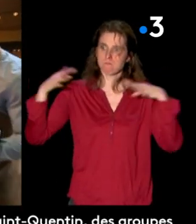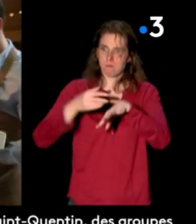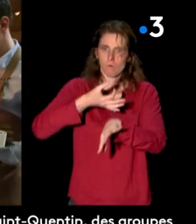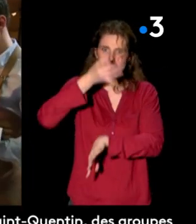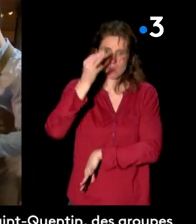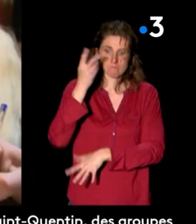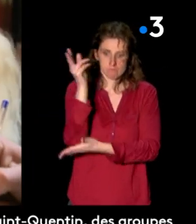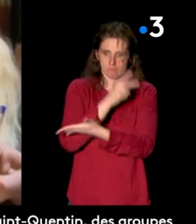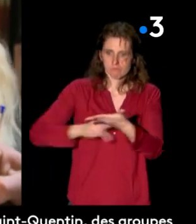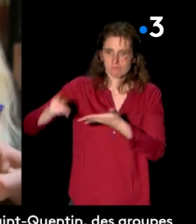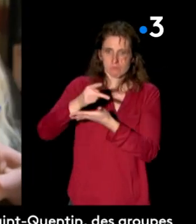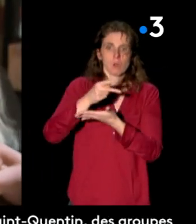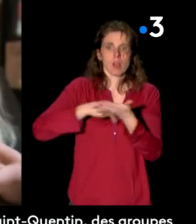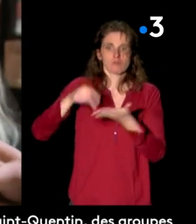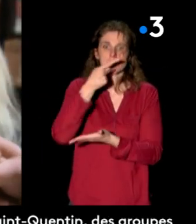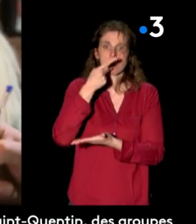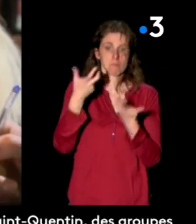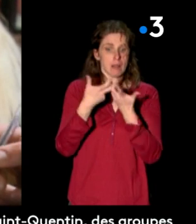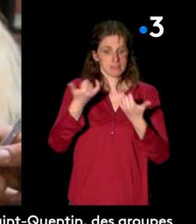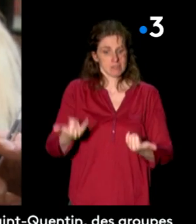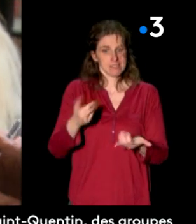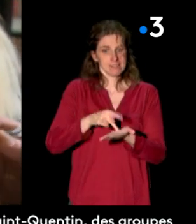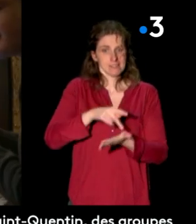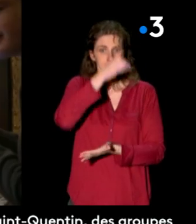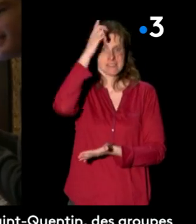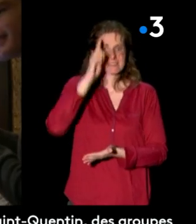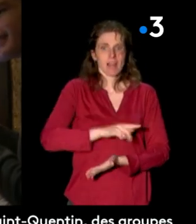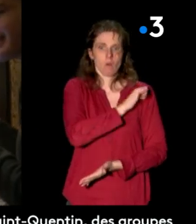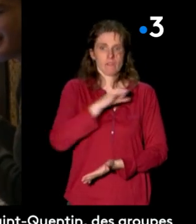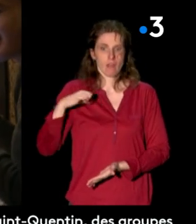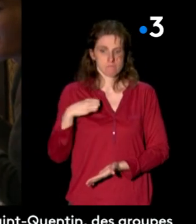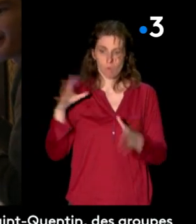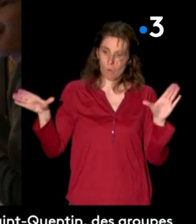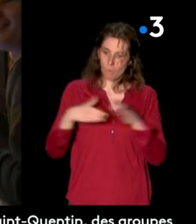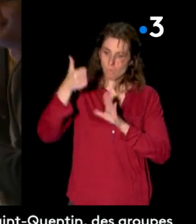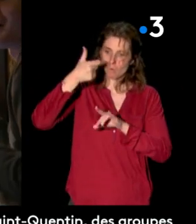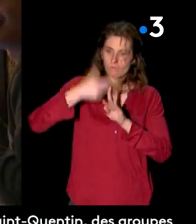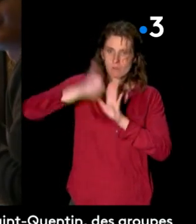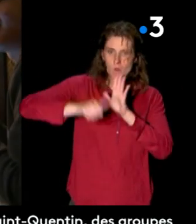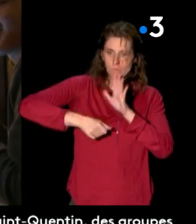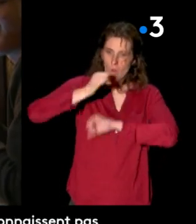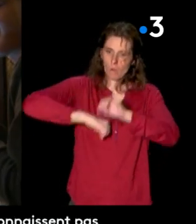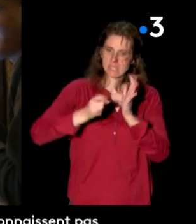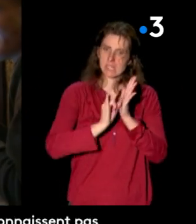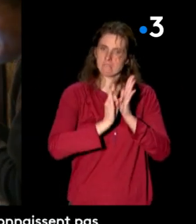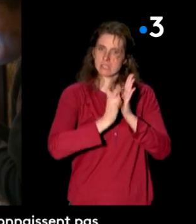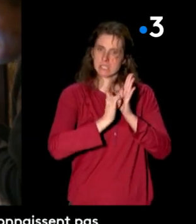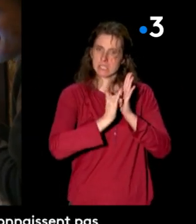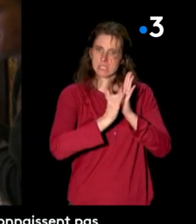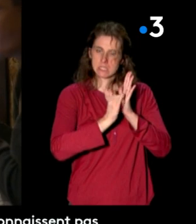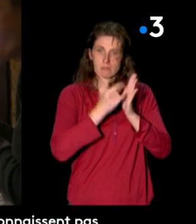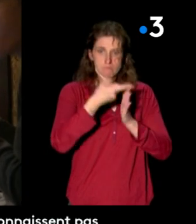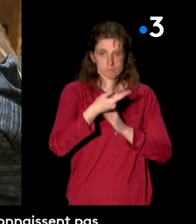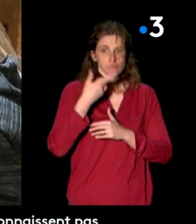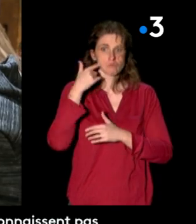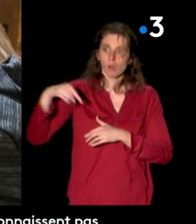coins de la Picardie, comme ici, à Saint-Quentin, des groupes ont pris l'habitude d'organiser une fois par mois des cafés-signes. Ils sont une vingtaine ce soir, ne se